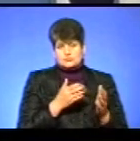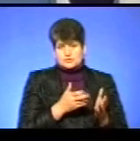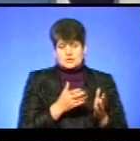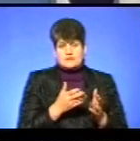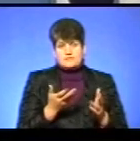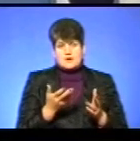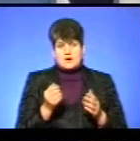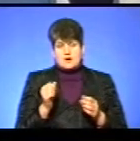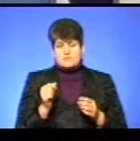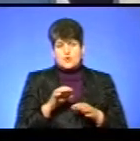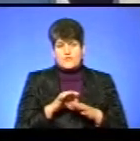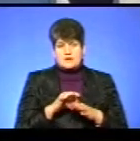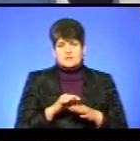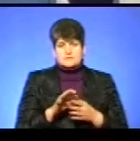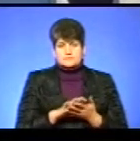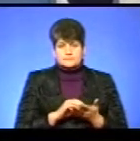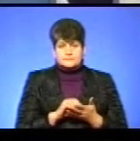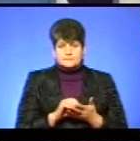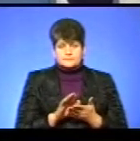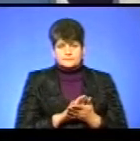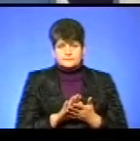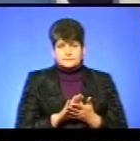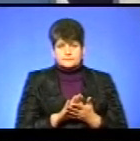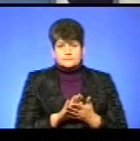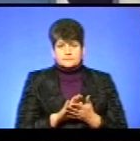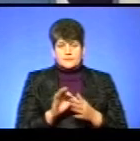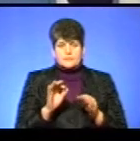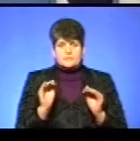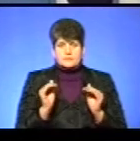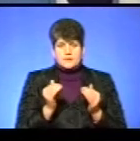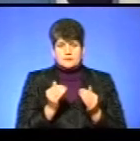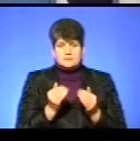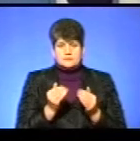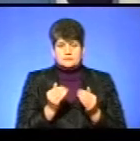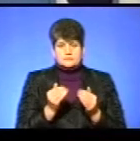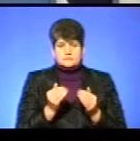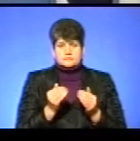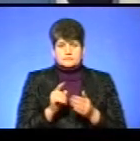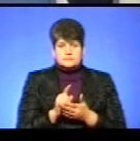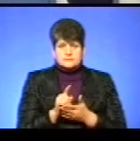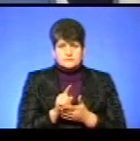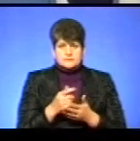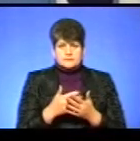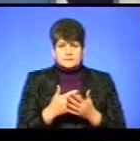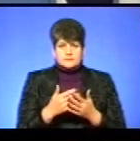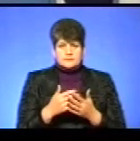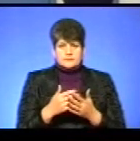отрутохімікатів чи проведення дератизації, тобто по знищенню мишовидних гризонів,